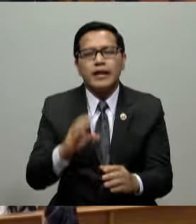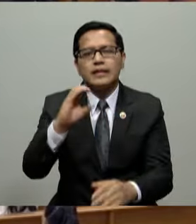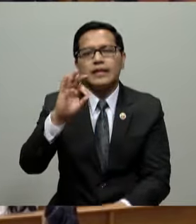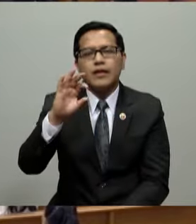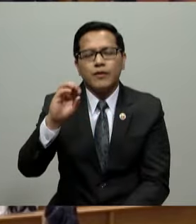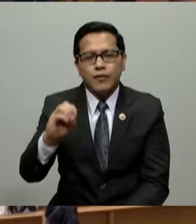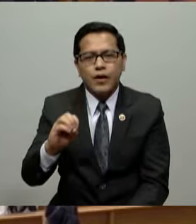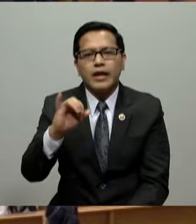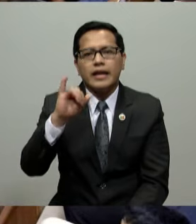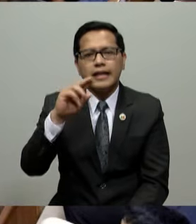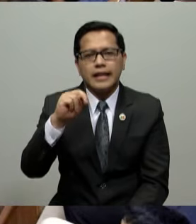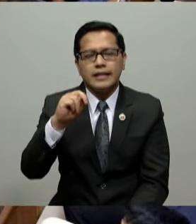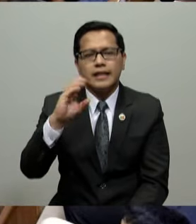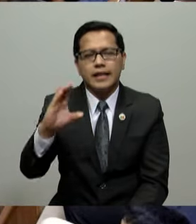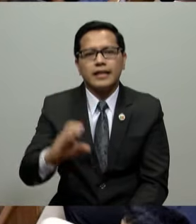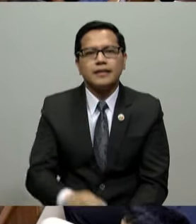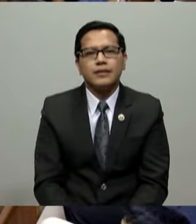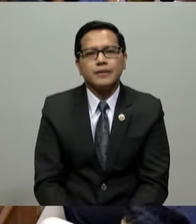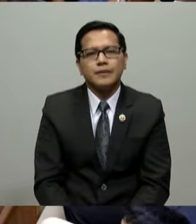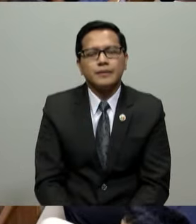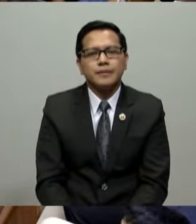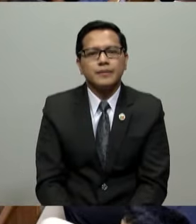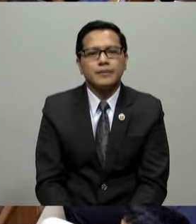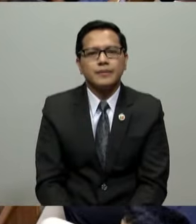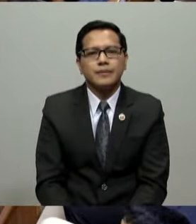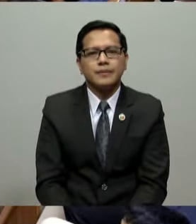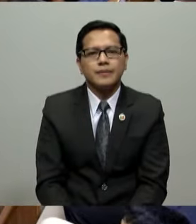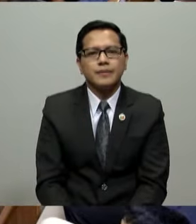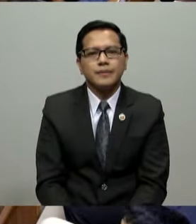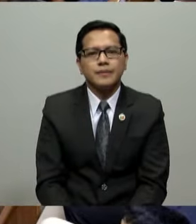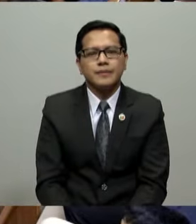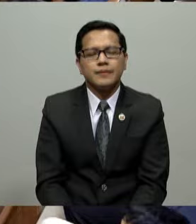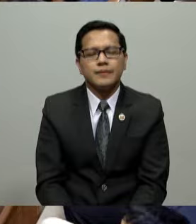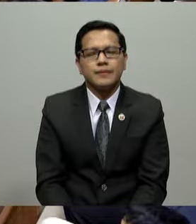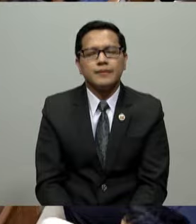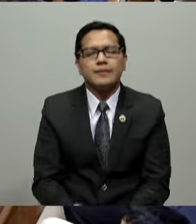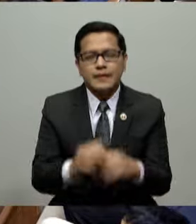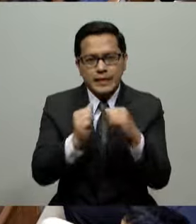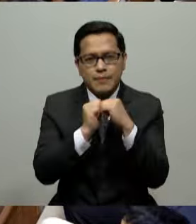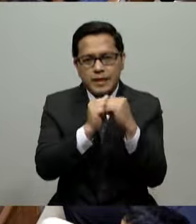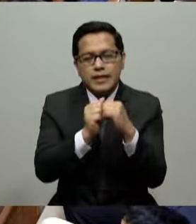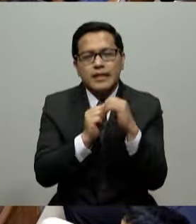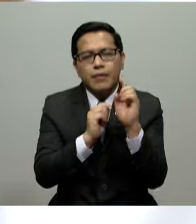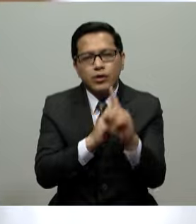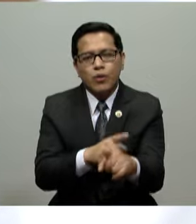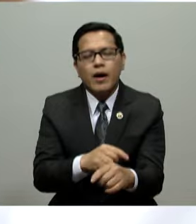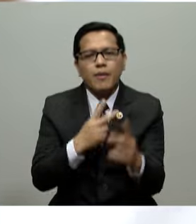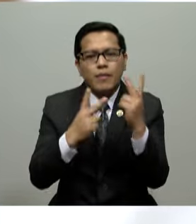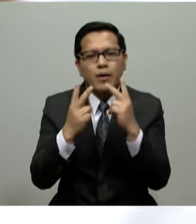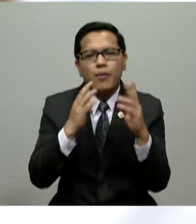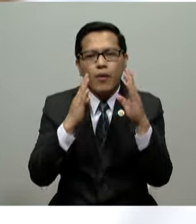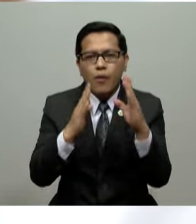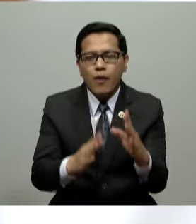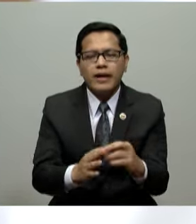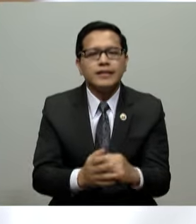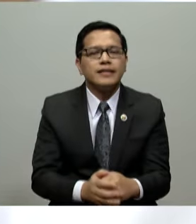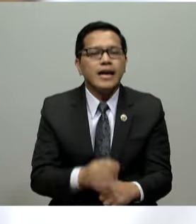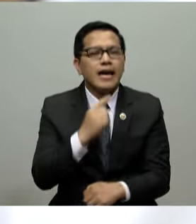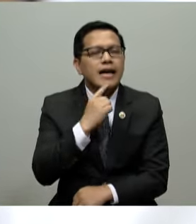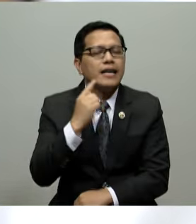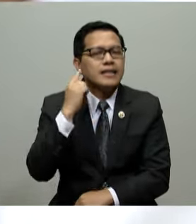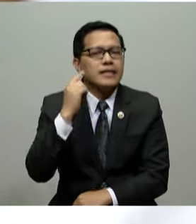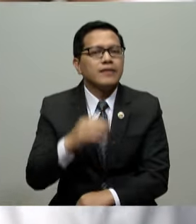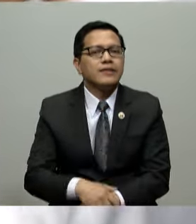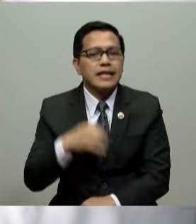kapisanang pansambahayan ng Iglesia Ni Cristo. Kabilang din sa mga dumalong panauhin ang mga deaf na